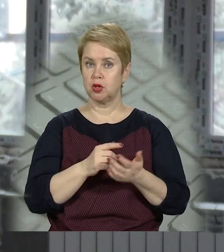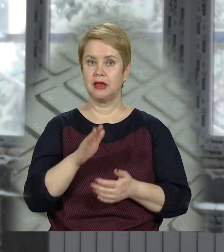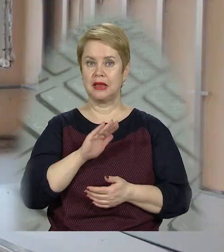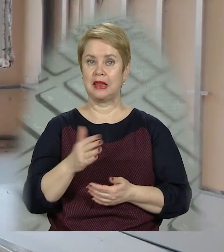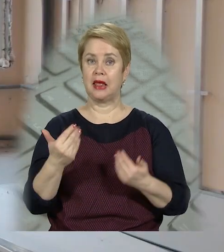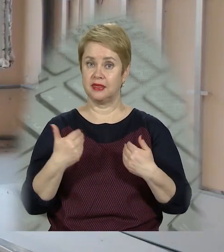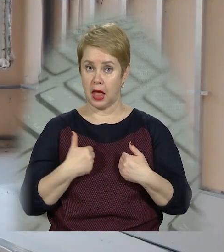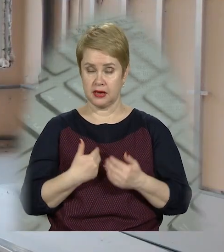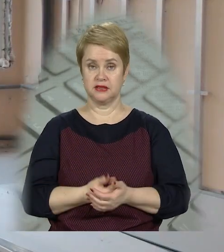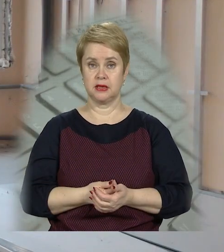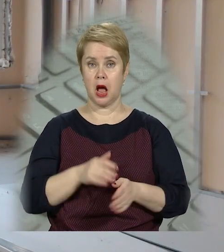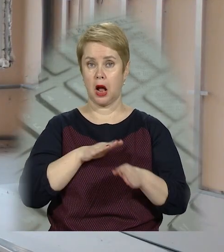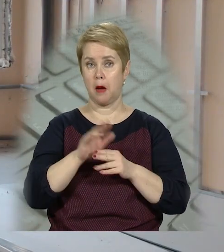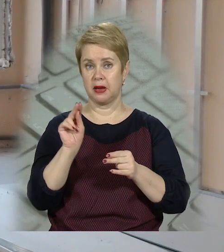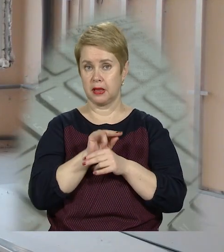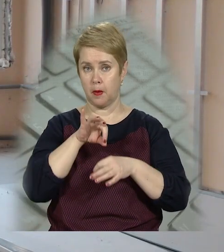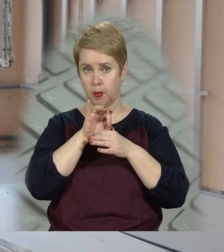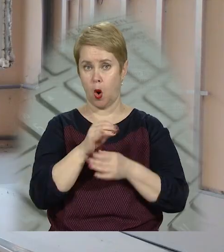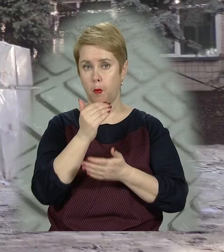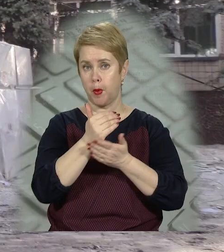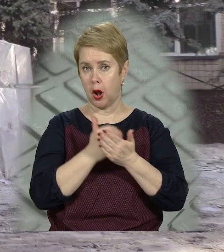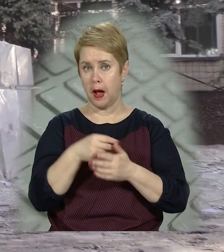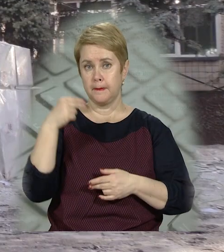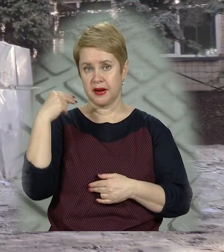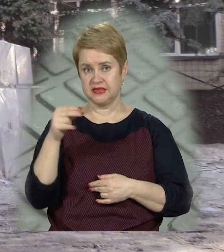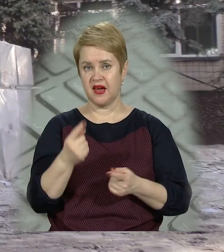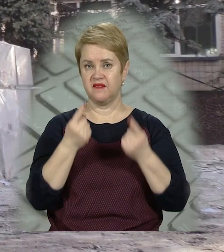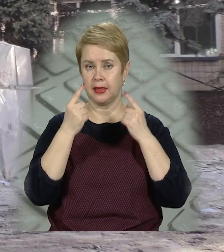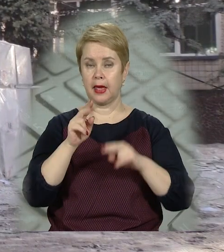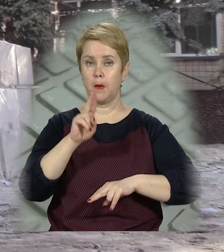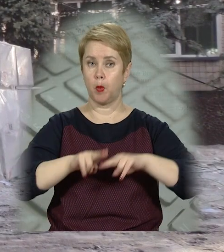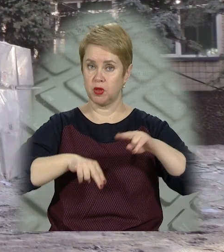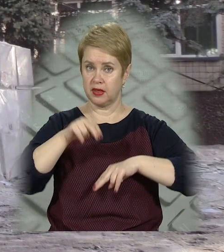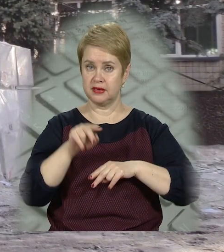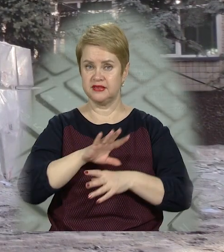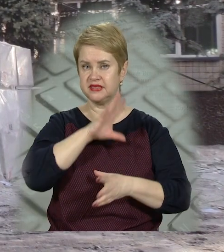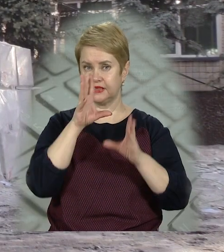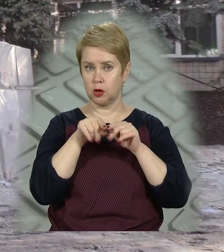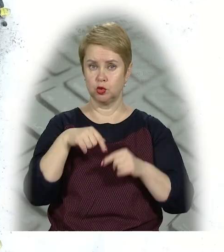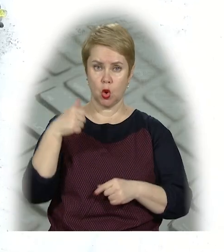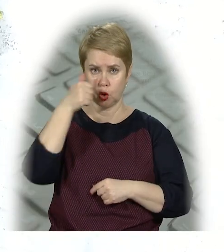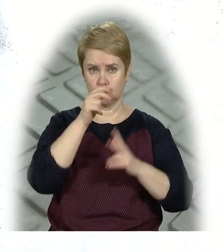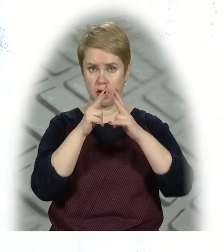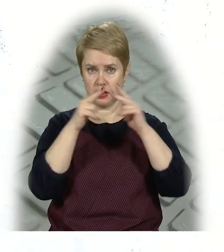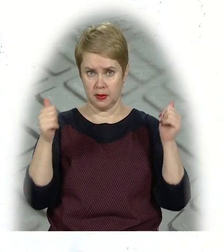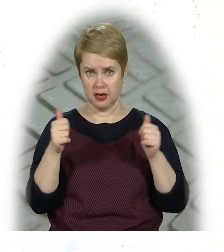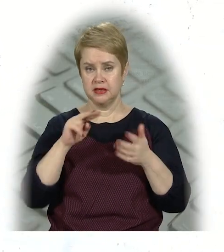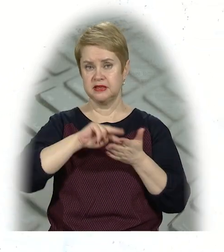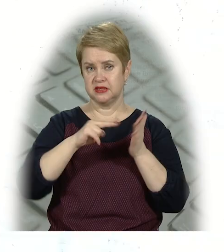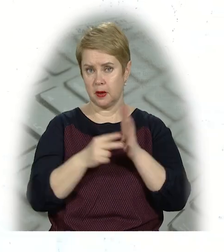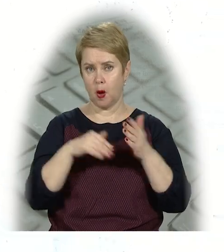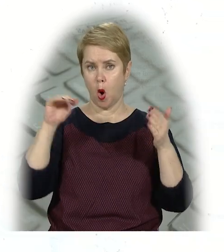дітей, нас. Капітальний ремонт проводять в рамках програми президента «Велике будівництво». Загалом цьогоріч на Дніпропетровщині